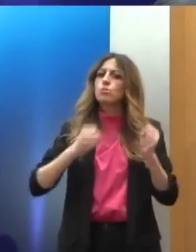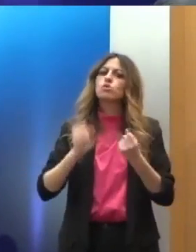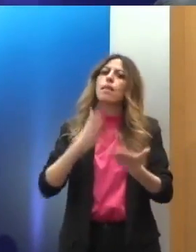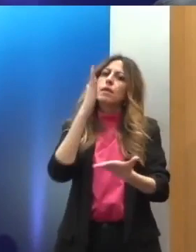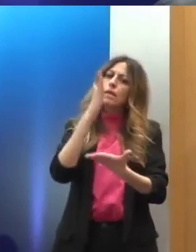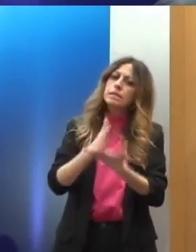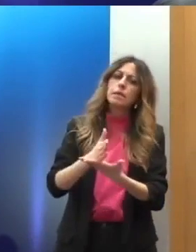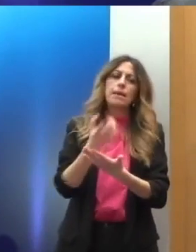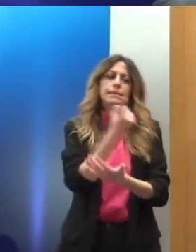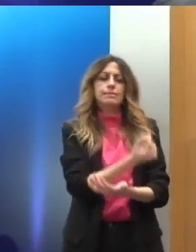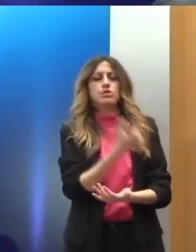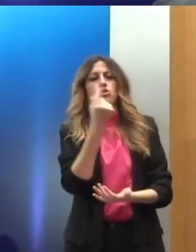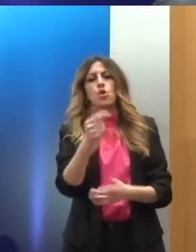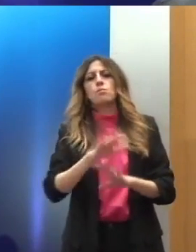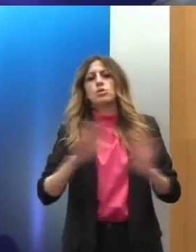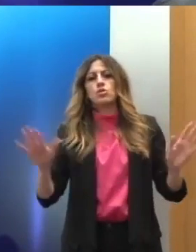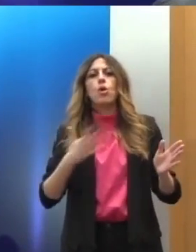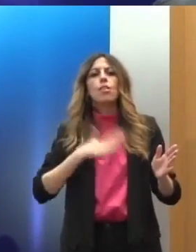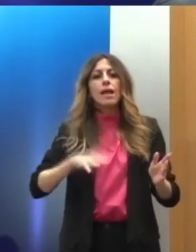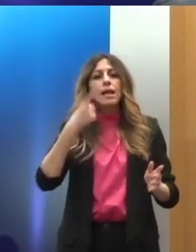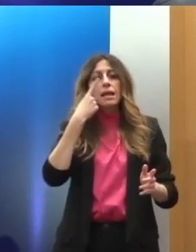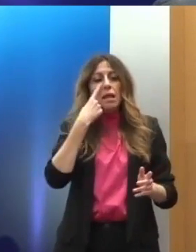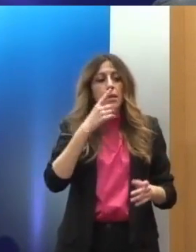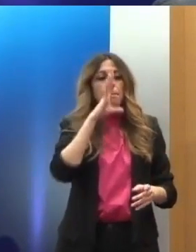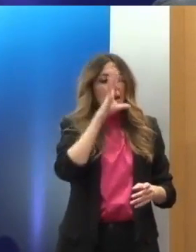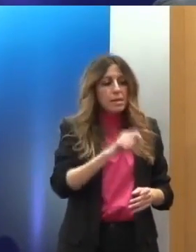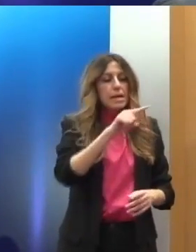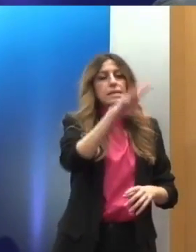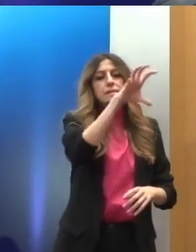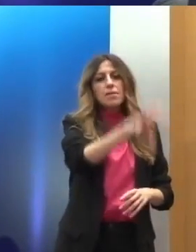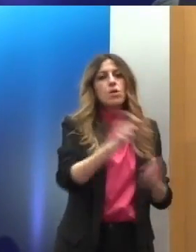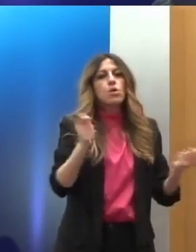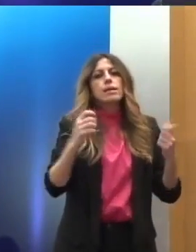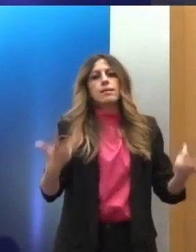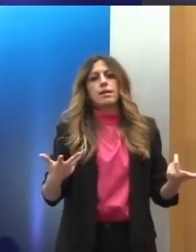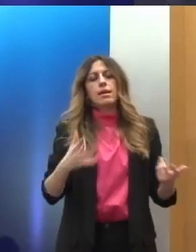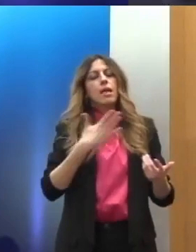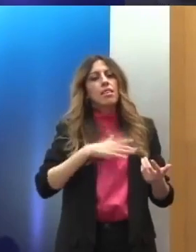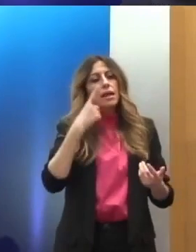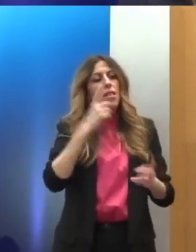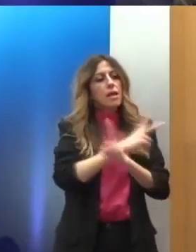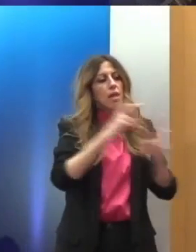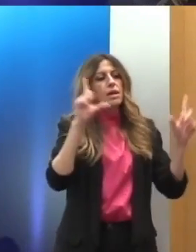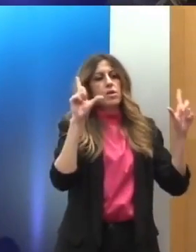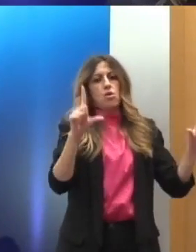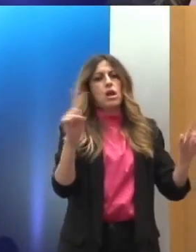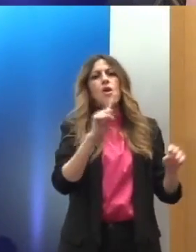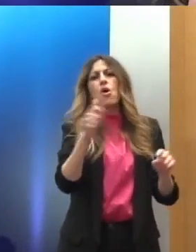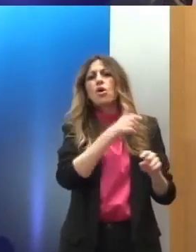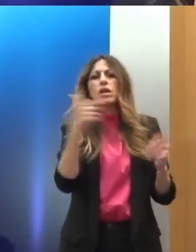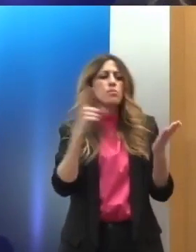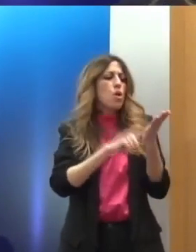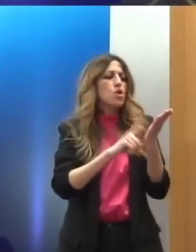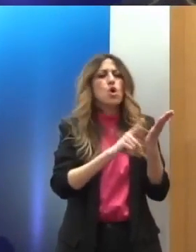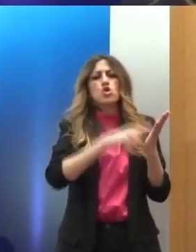οδό, να κατασταλάξει στο τι πραγματικά συμβαίνει σε μια χώρα, όχι μόνο σε επίπεδο χατιού, στο επίπεδο του νόμου, αλλά και στο επίπεδο της